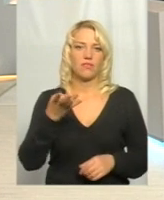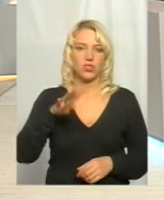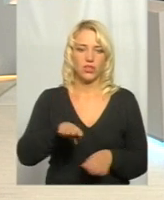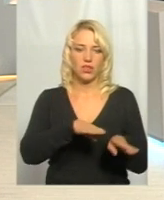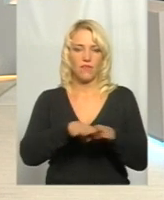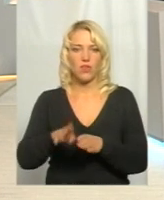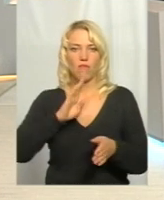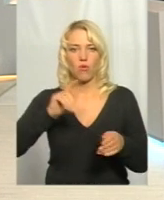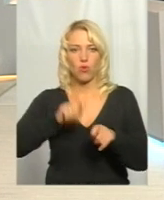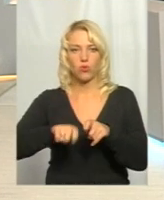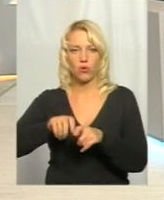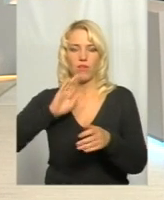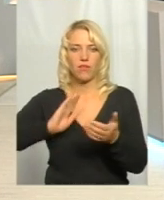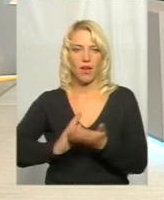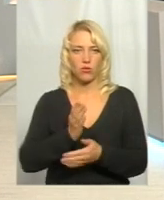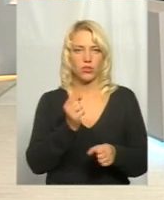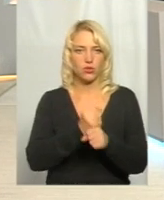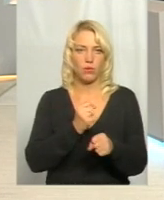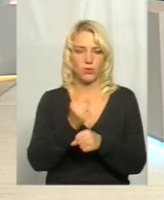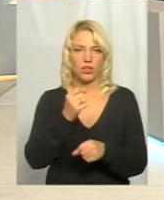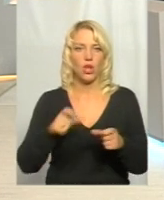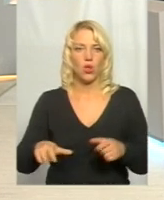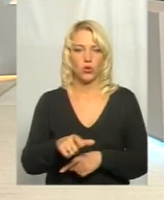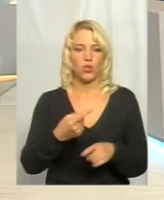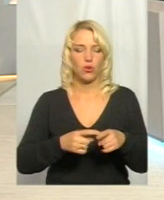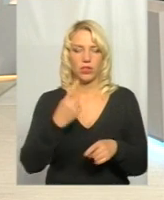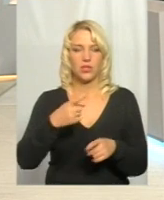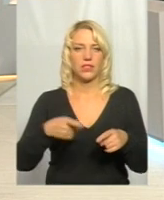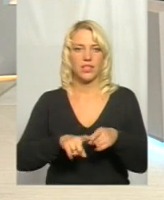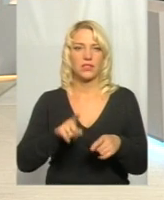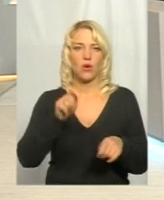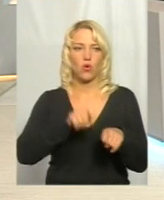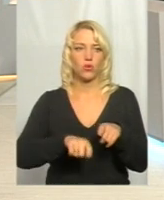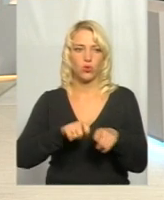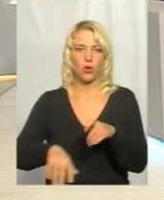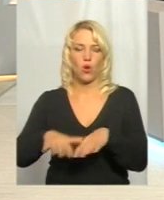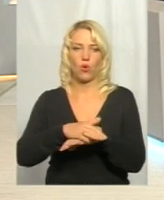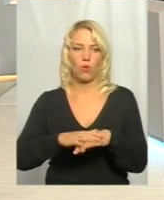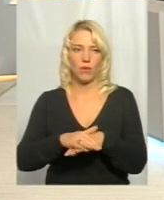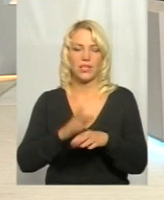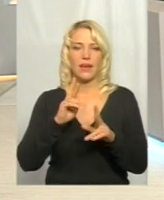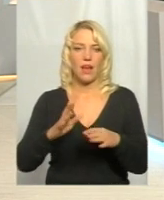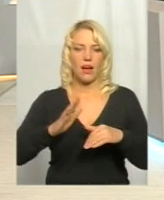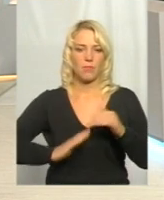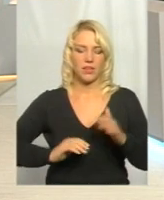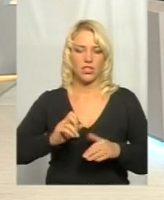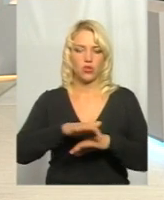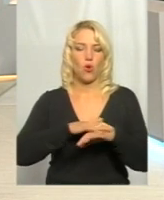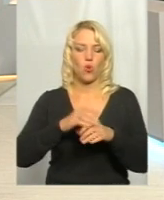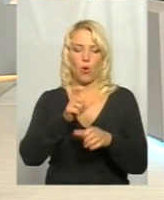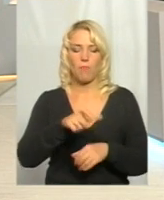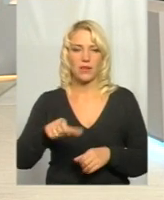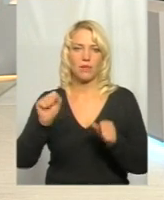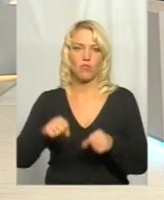контролю якості зроблених доріг. І один із них – це контроль громадськості. Як практично громадськість може